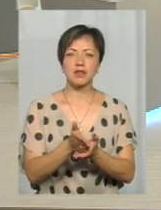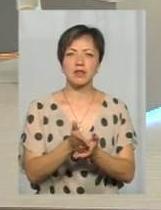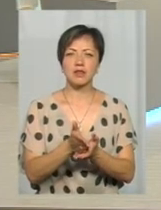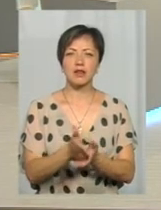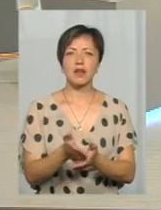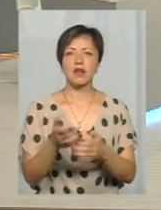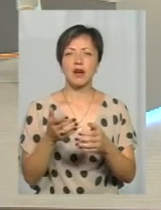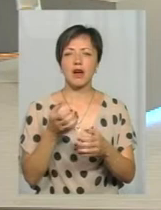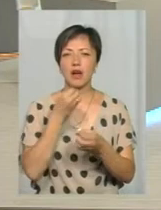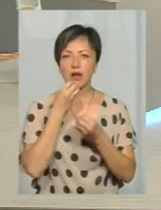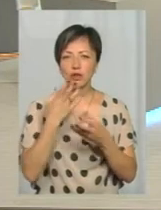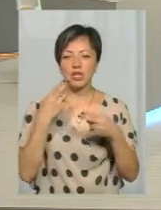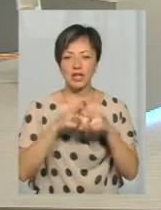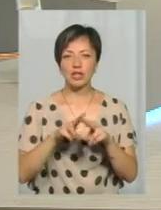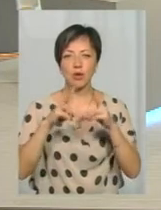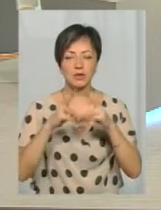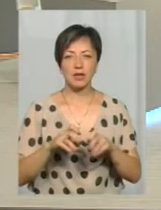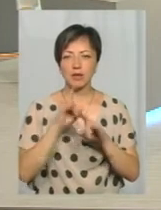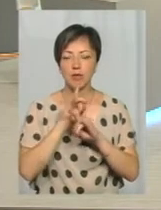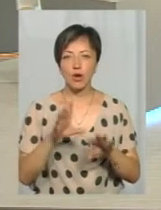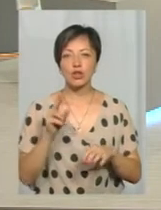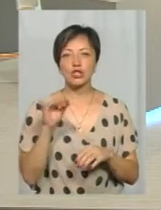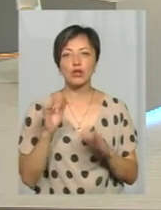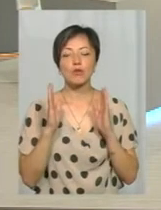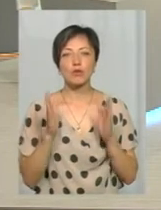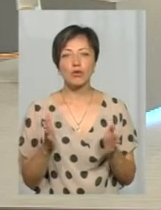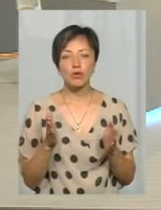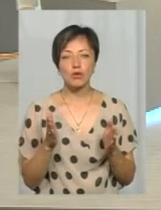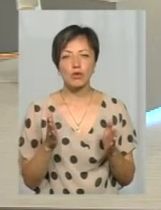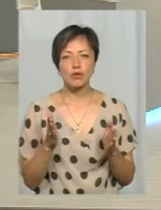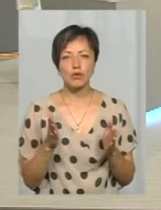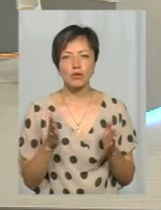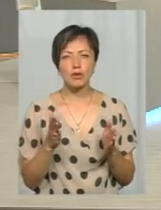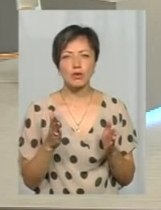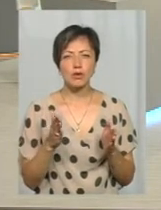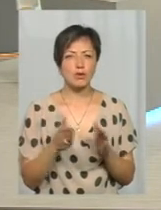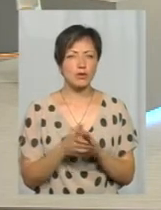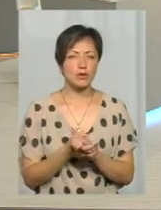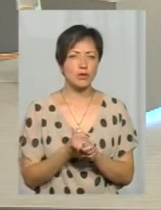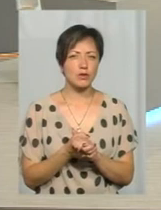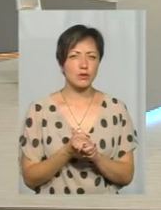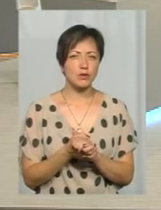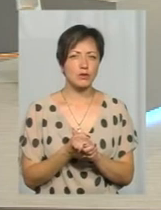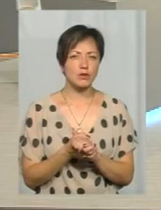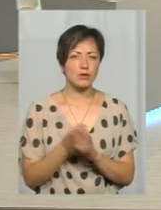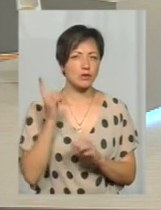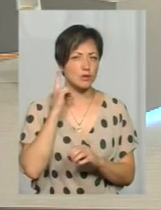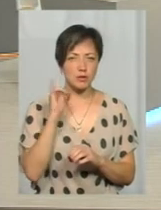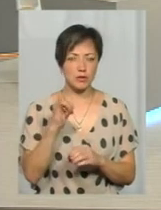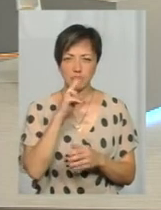Хорошо його відмінили, все стало нормально. А чи буде ведено оп'яток, якщо стали технологічні розслідування, це скільки грошей,